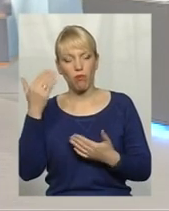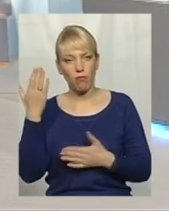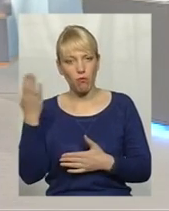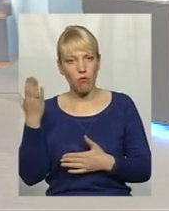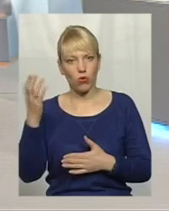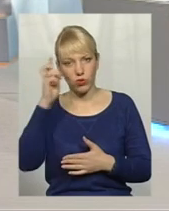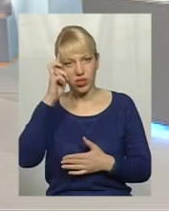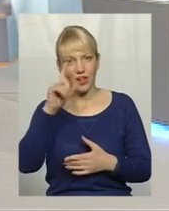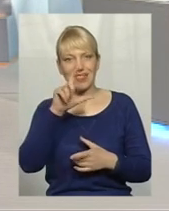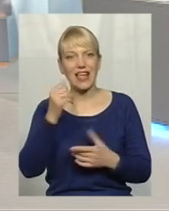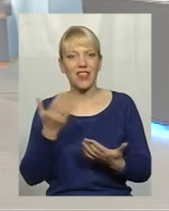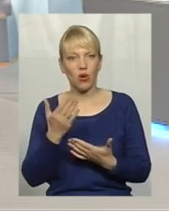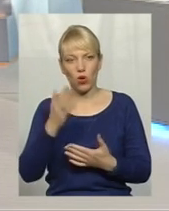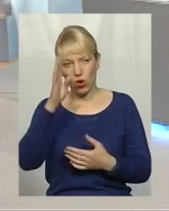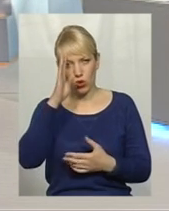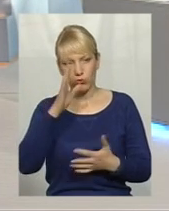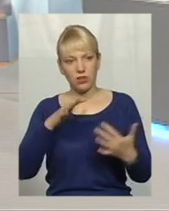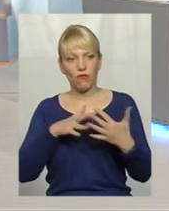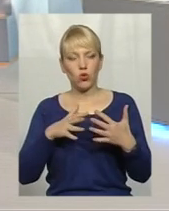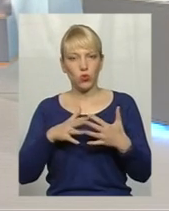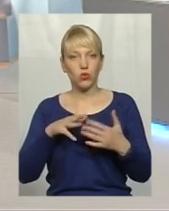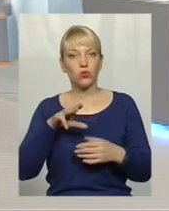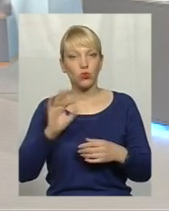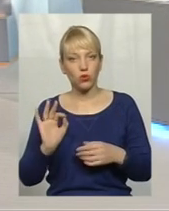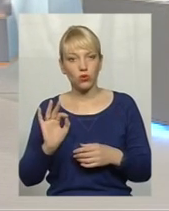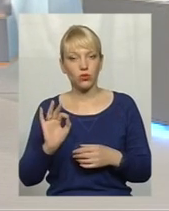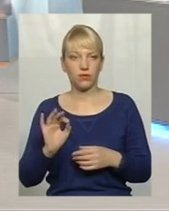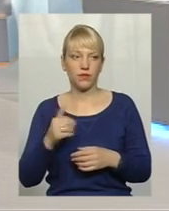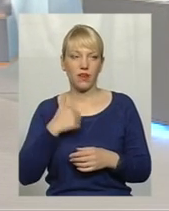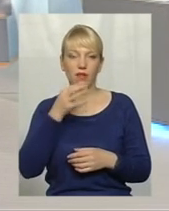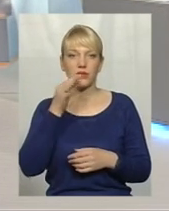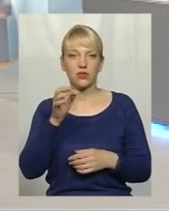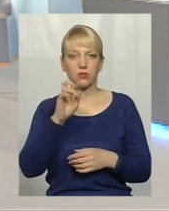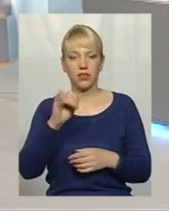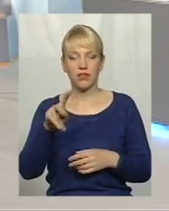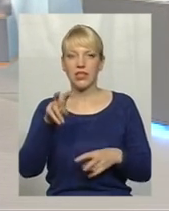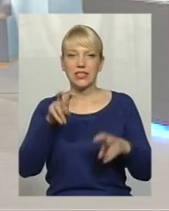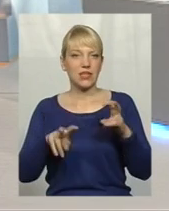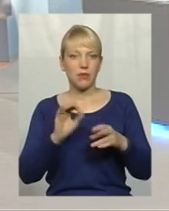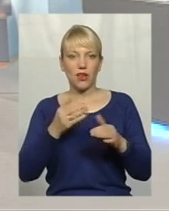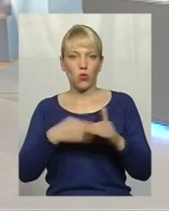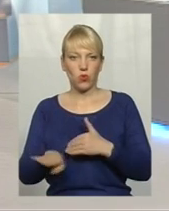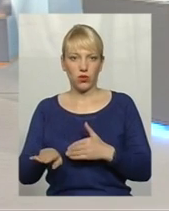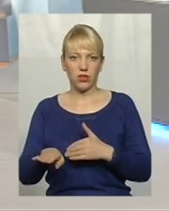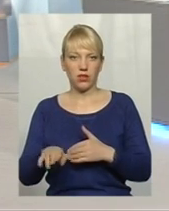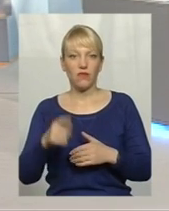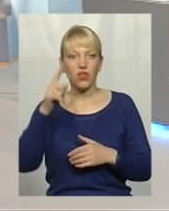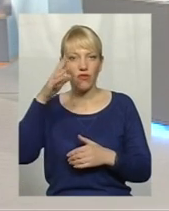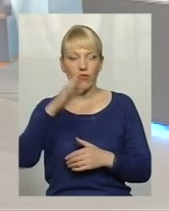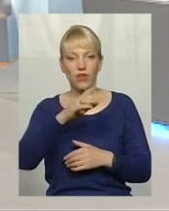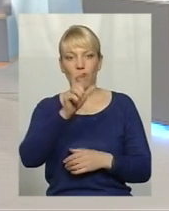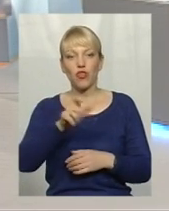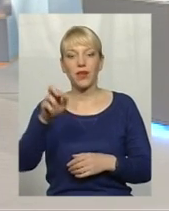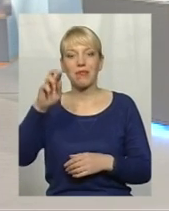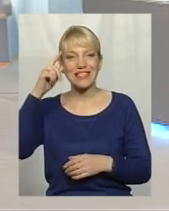за яку хлопці воюють, то, я вам скажу, вони б сиділи б і не уходили звідти, бо вони знали, що вони потрібні держави.